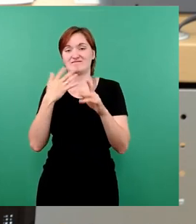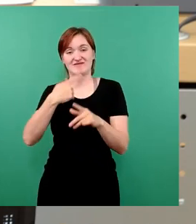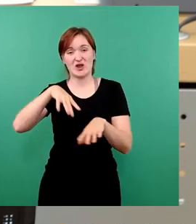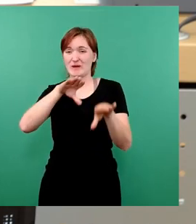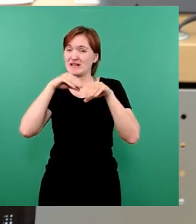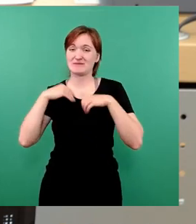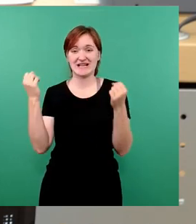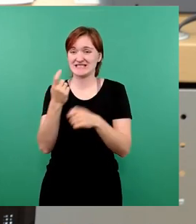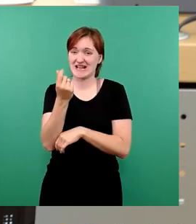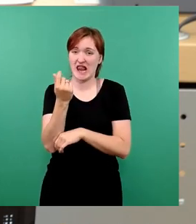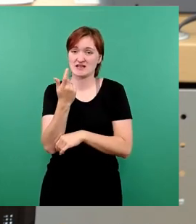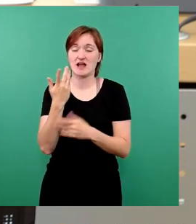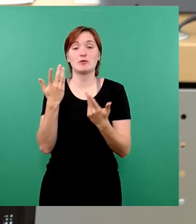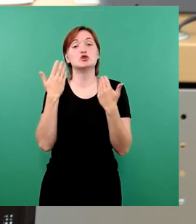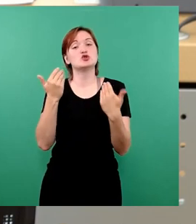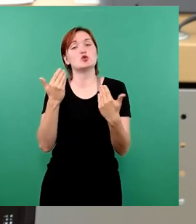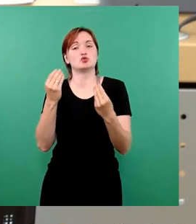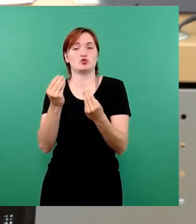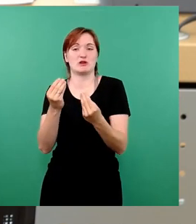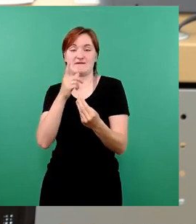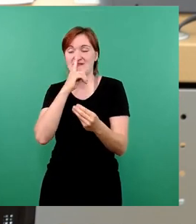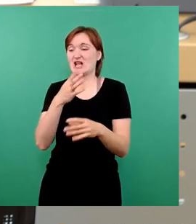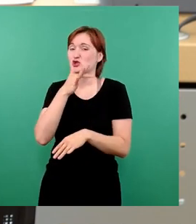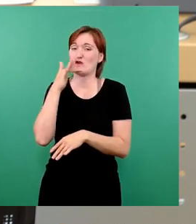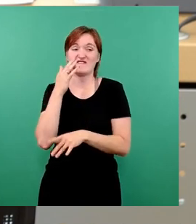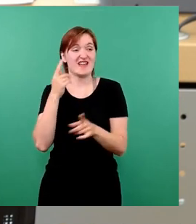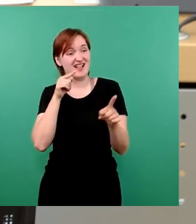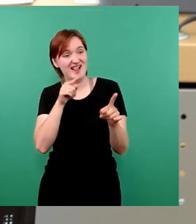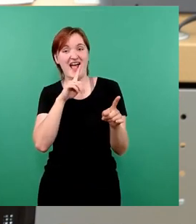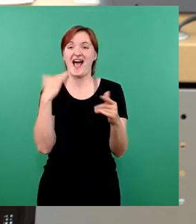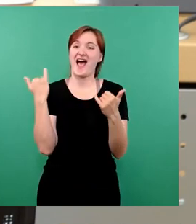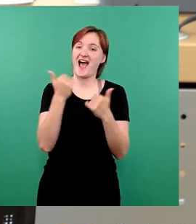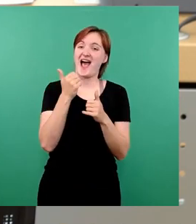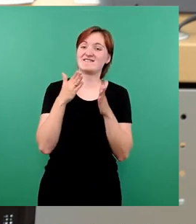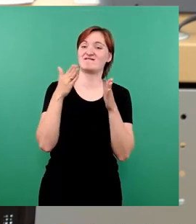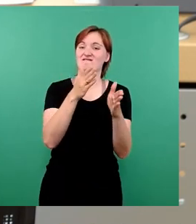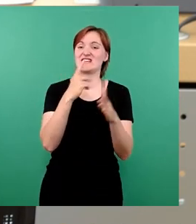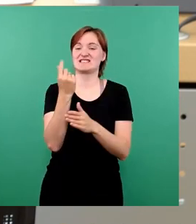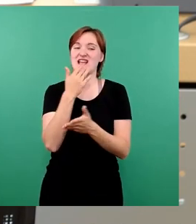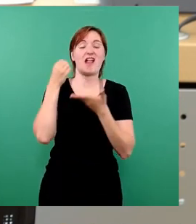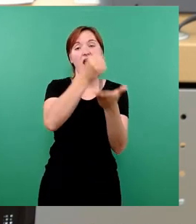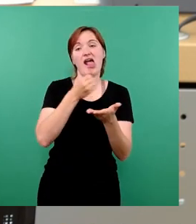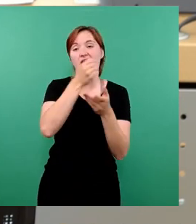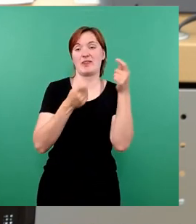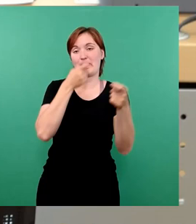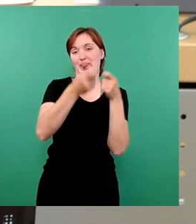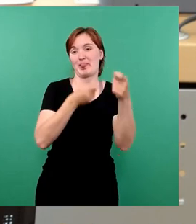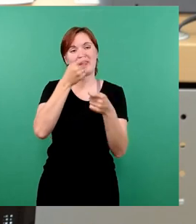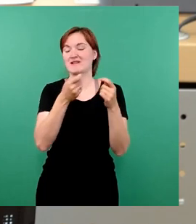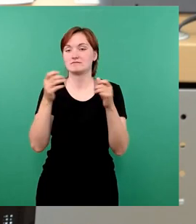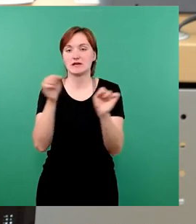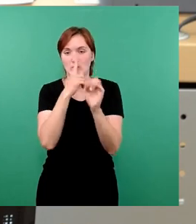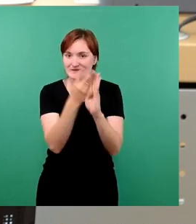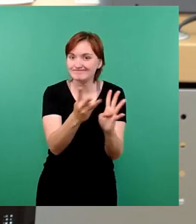genau das passiert, wenn man in die eine Richtung zu lange die Kosten überdreht. Die Landung wird dann umso härter. Deshalb braucht es ein langfristiges Maßhalten der